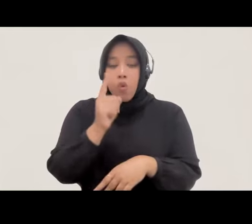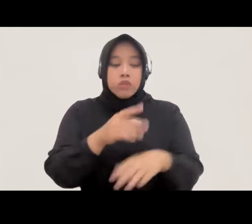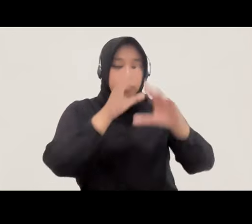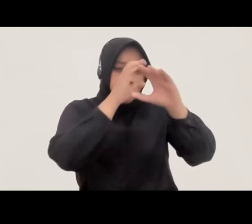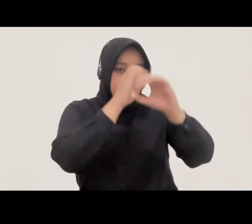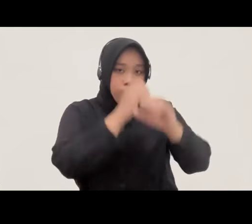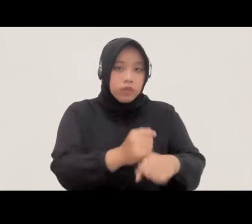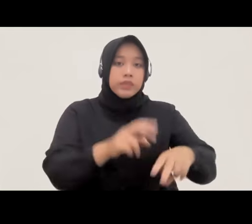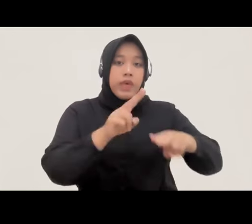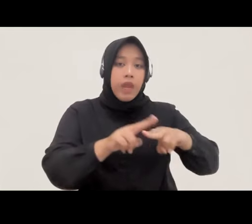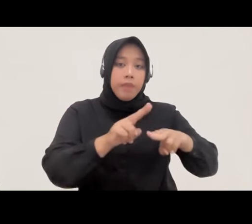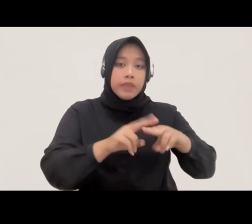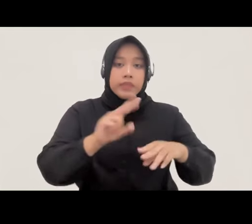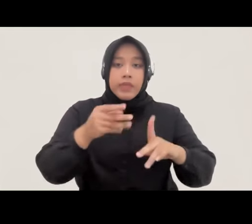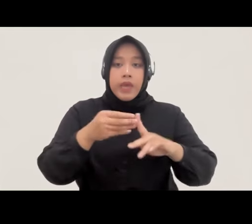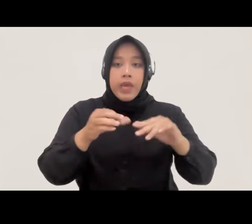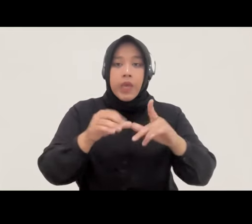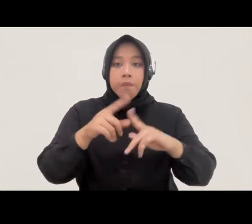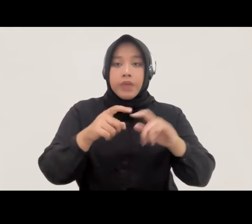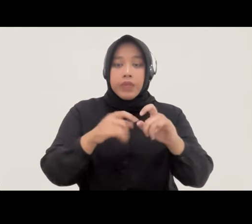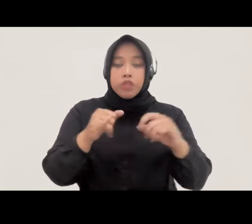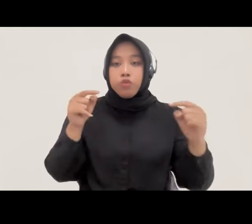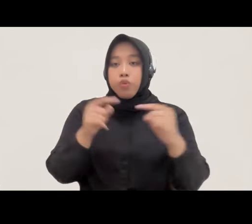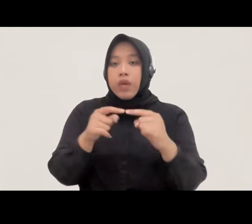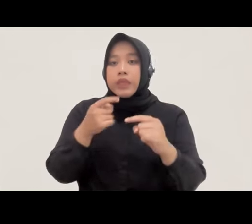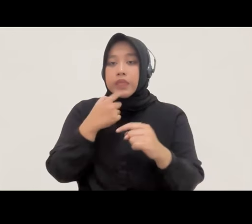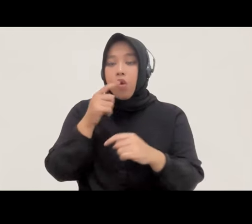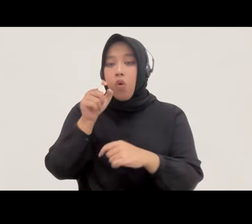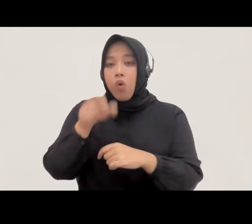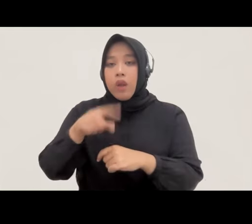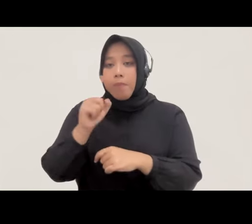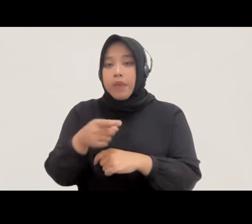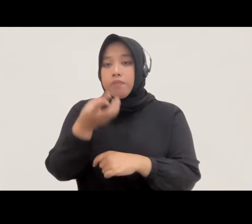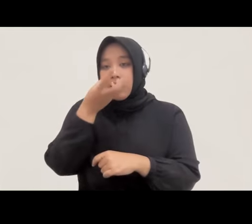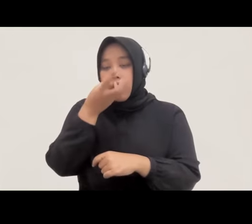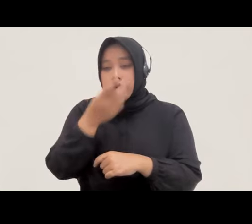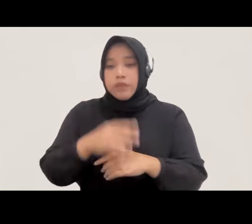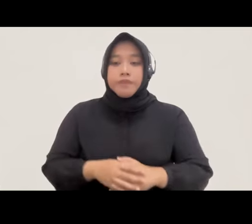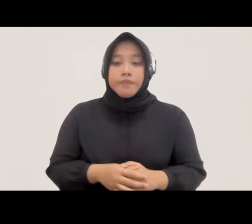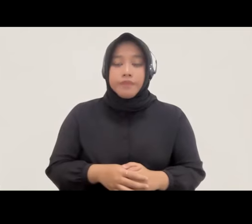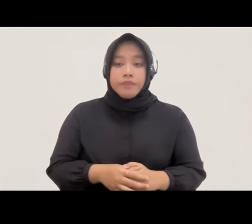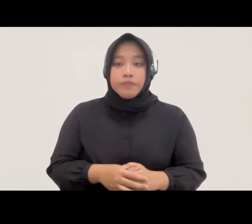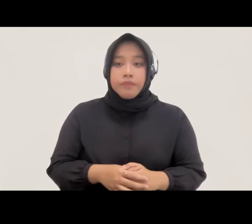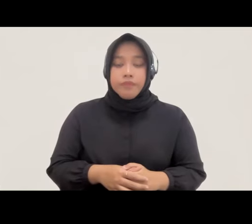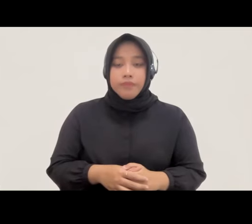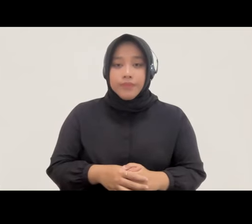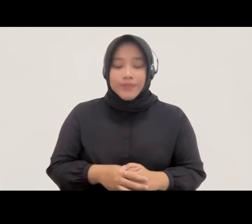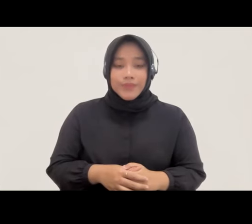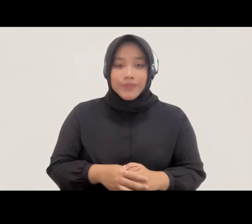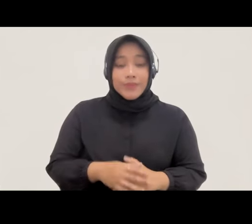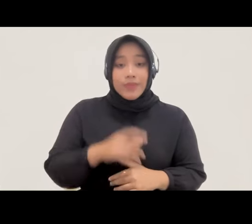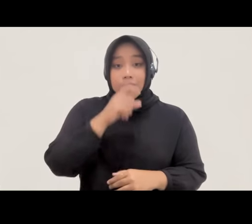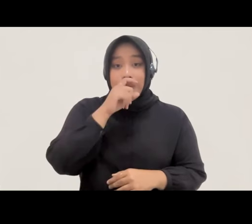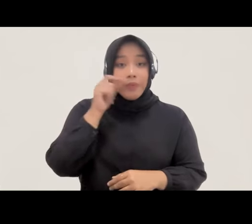rehabilitasi pemulihan dan juga reintegrasi pengguna narkotika begitu ya nah Bapak